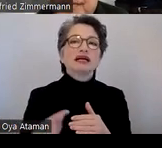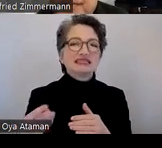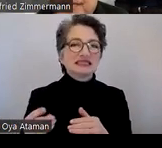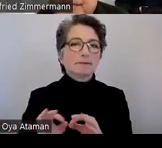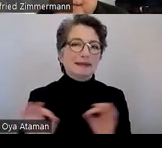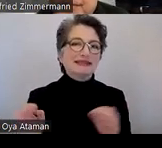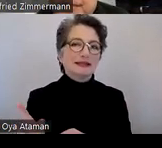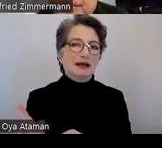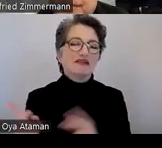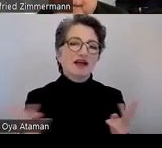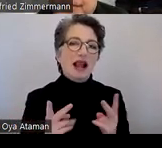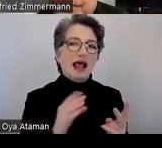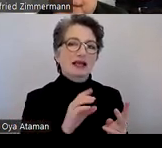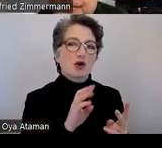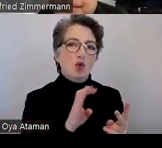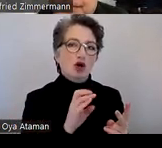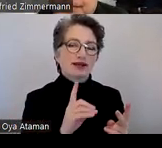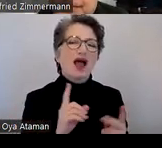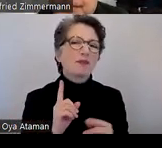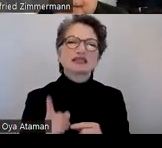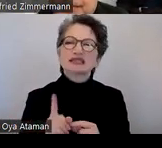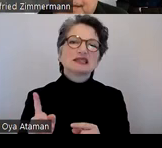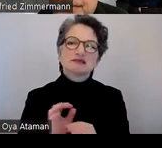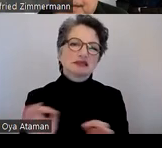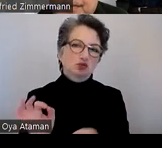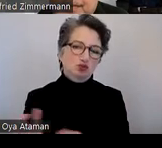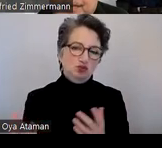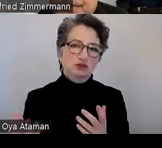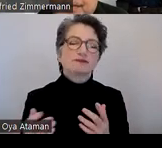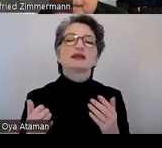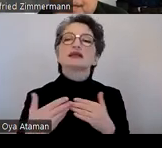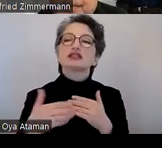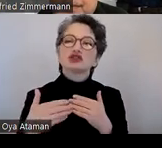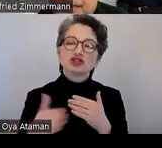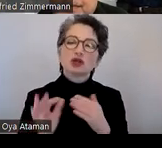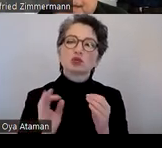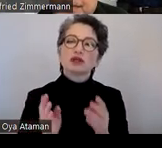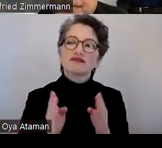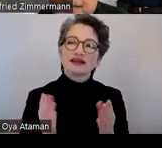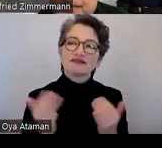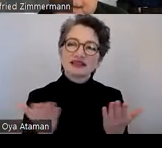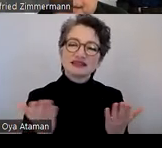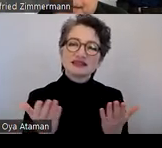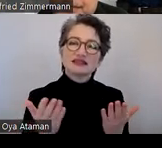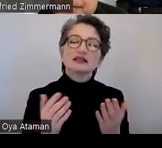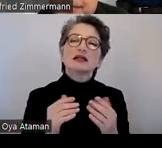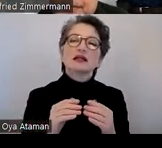als das Word aber ist auch nicht richtig gut was inzwischen auch einen guten Weg ist Libre Office